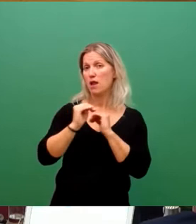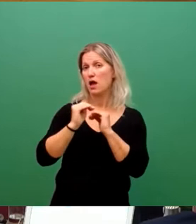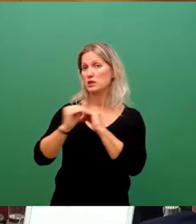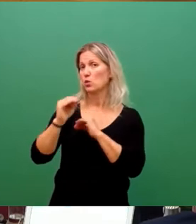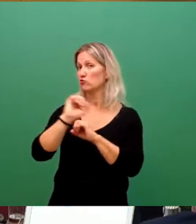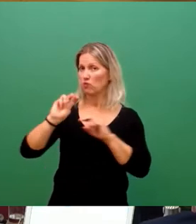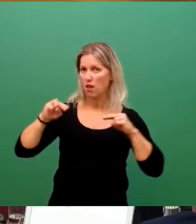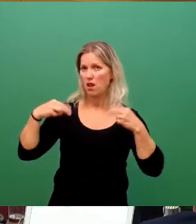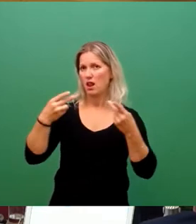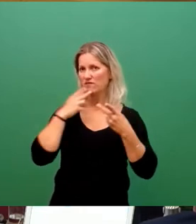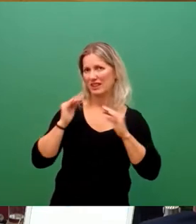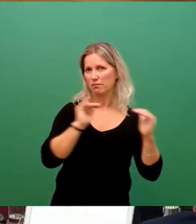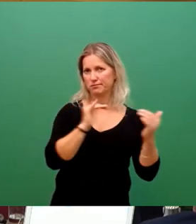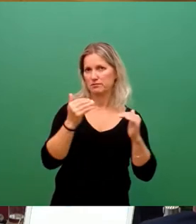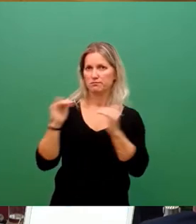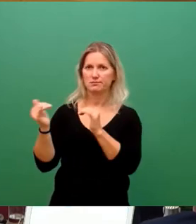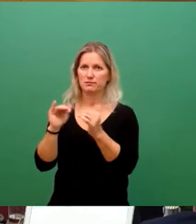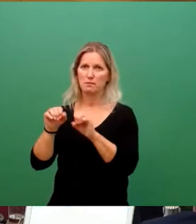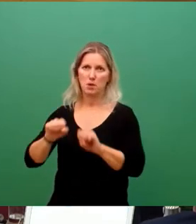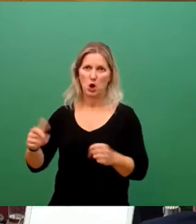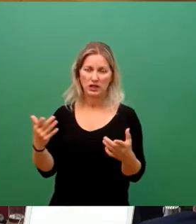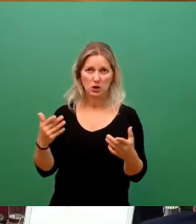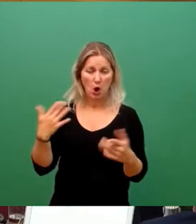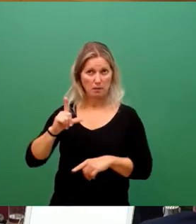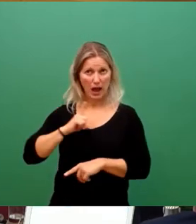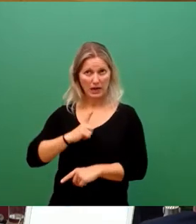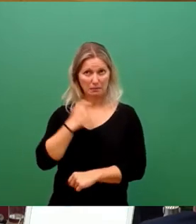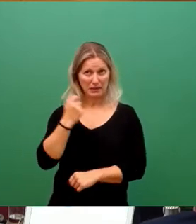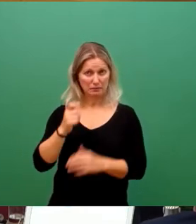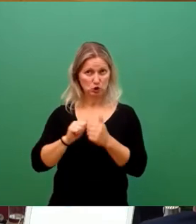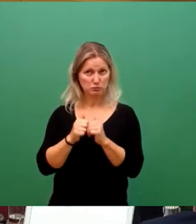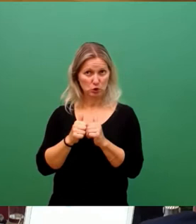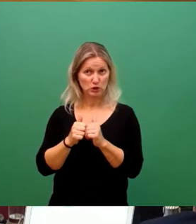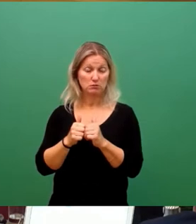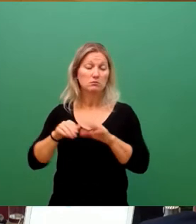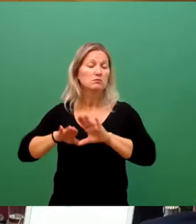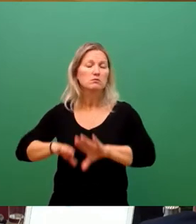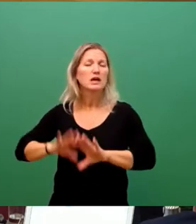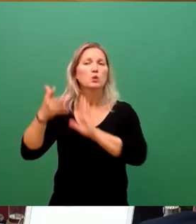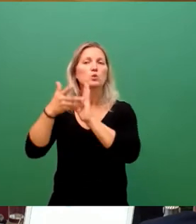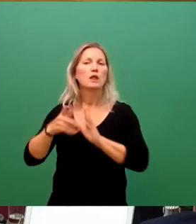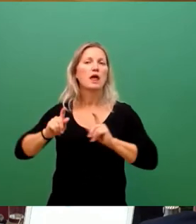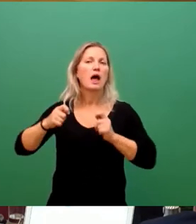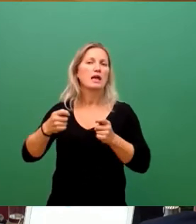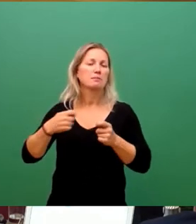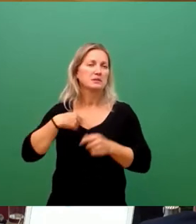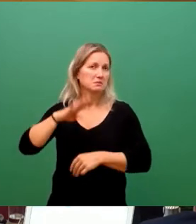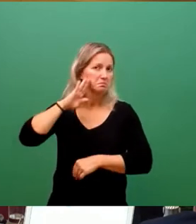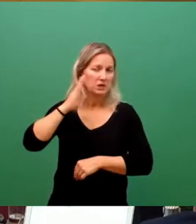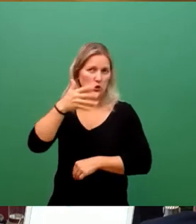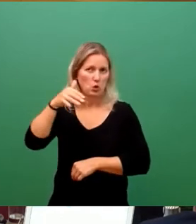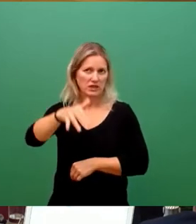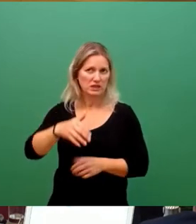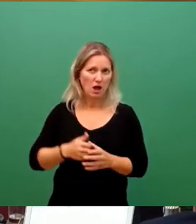ist unsere Frage, ob der Eigenbetrieb Sport, auch wenn die Gutachterergebnisse noch nicht vorliegen, unserem Kenntnisstand nach,